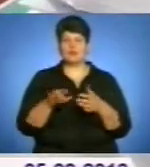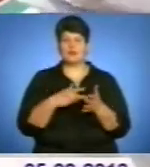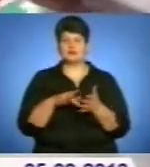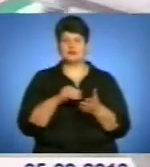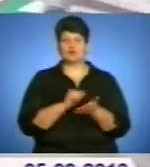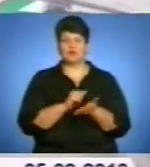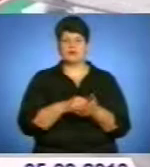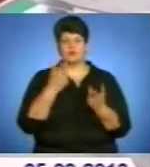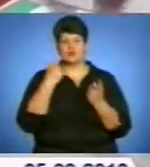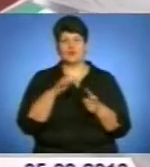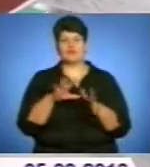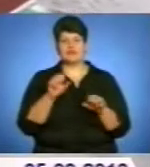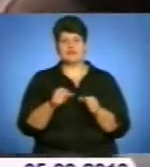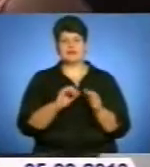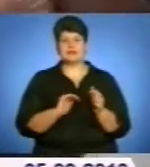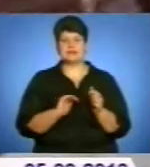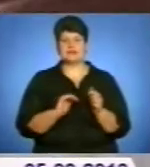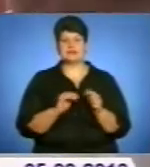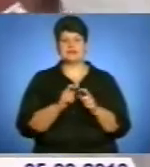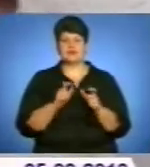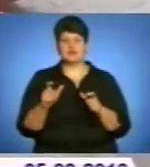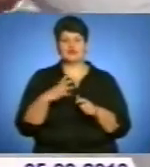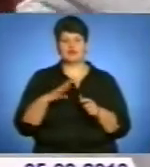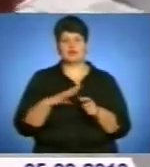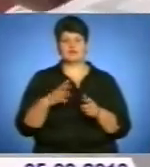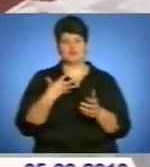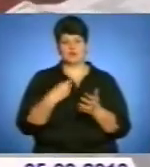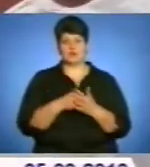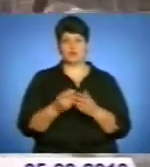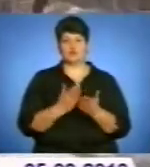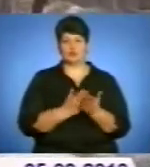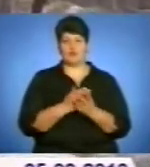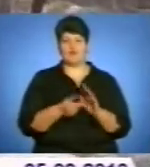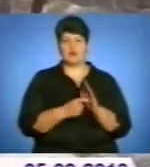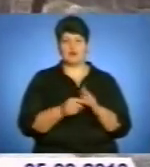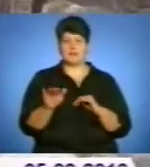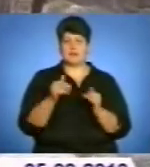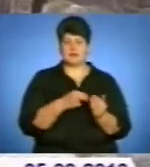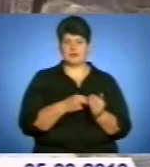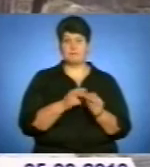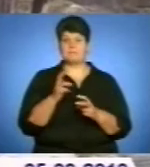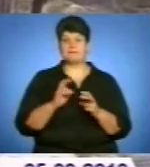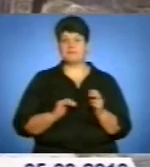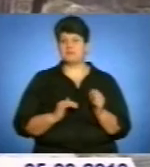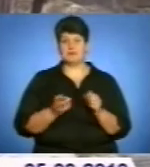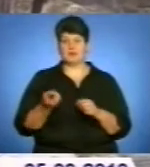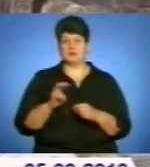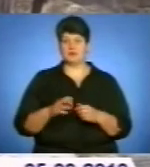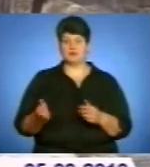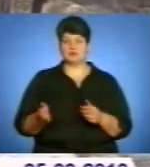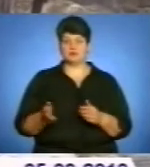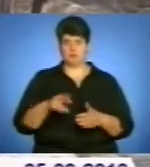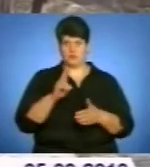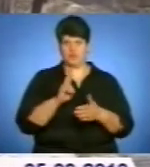повідомив власника закладу, що через декілька днів чекає на нього у своєму службовому кабінеті. Минув тиждень, а підприємець так і не з'явився.